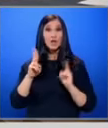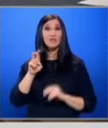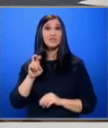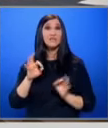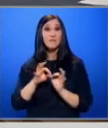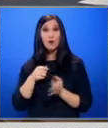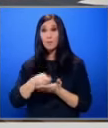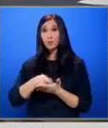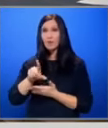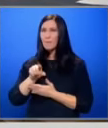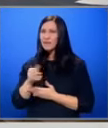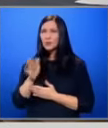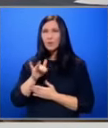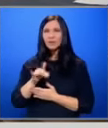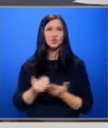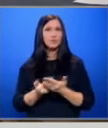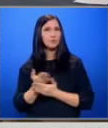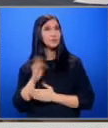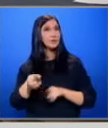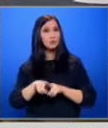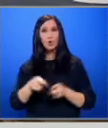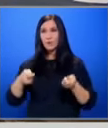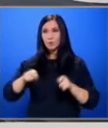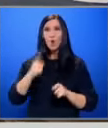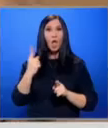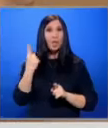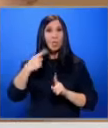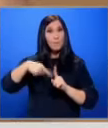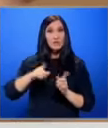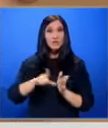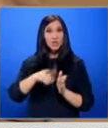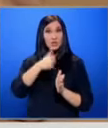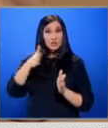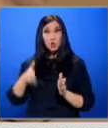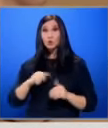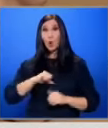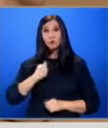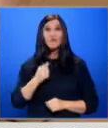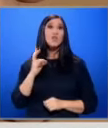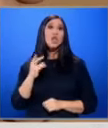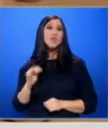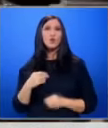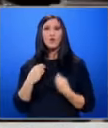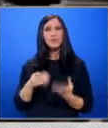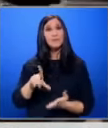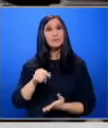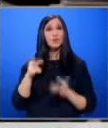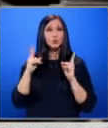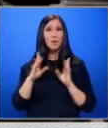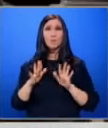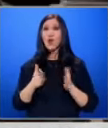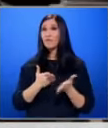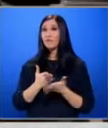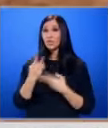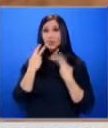Изплащането на пенсията му обаче ще започне след като изтече едномесечния срок за обжалване и Ной издаде пенсионно решение. По някакъв